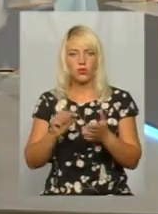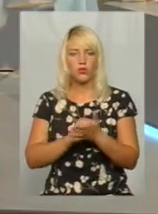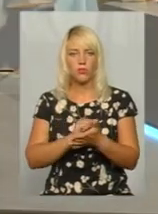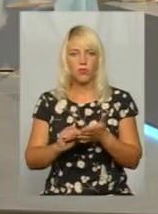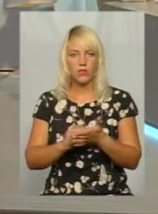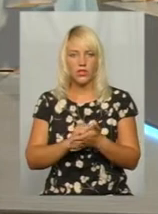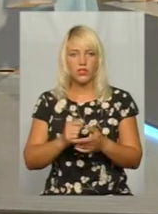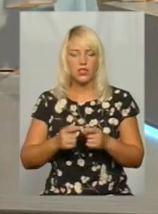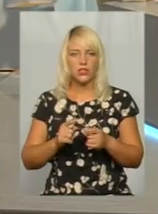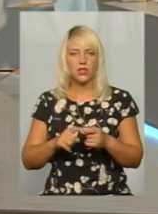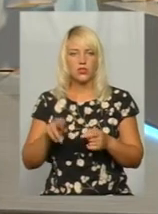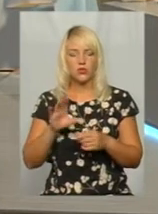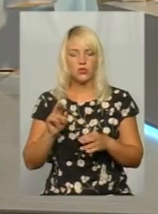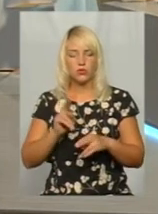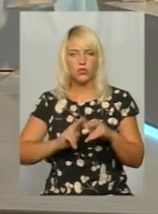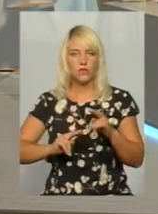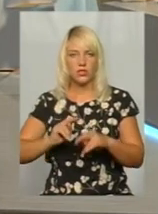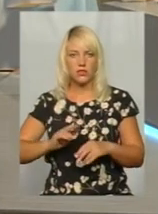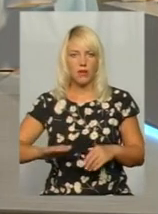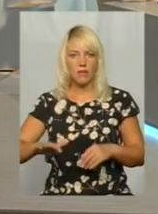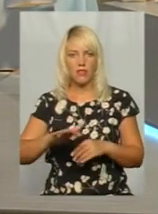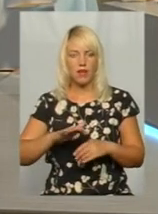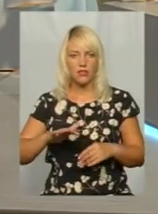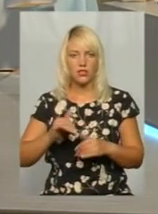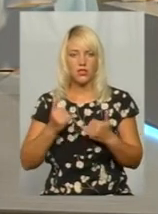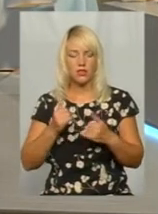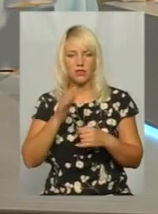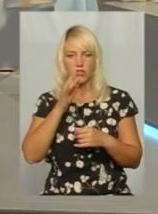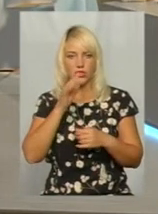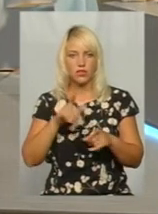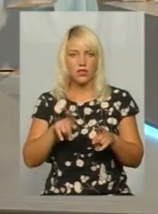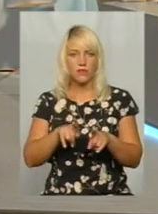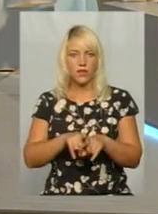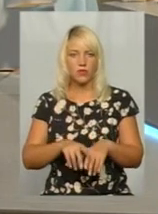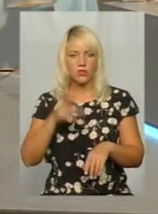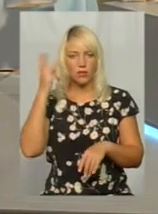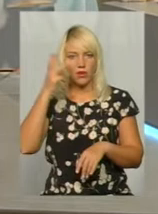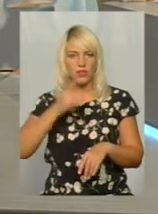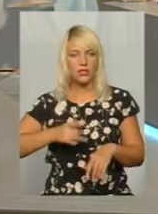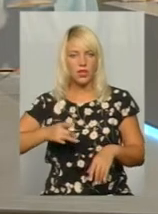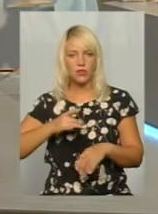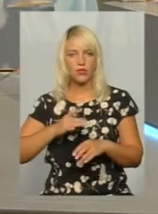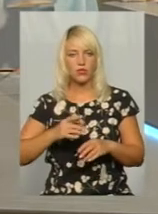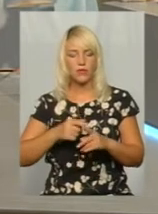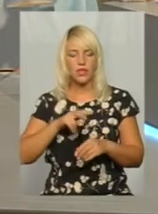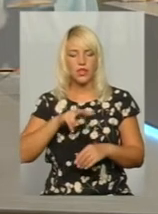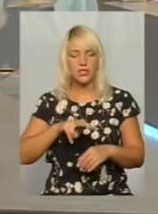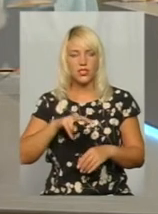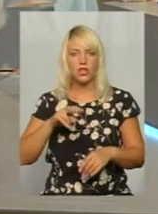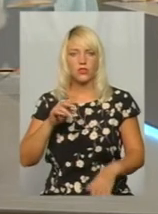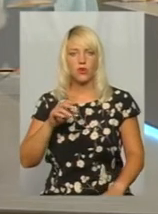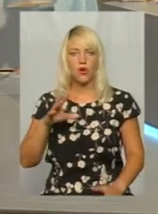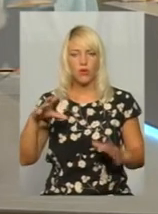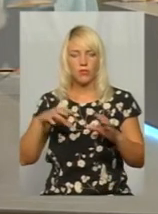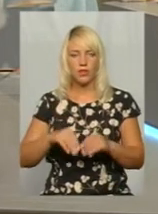районної державної адміністрації щодо будівництва майданчика. На даний час також Хмельницьким районам Росошанського об'єднаною територіальною